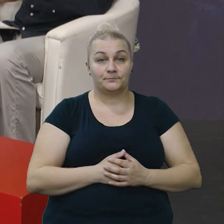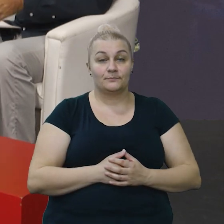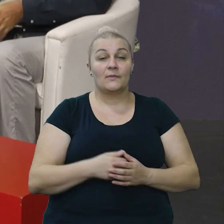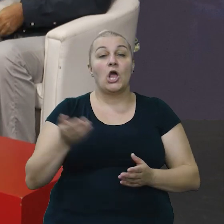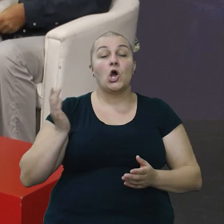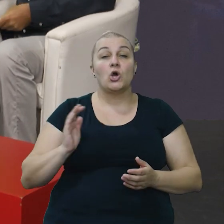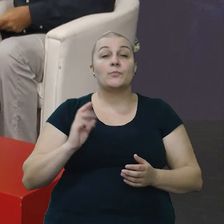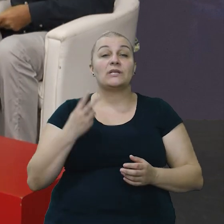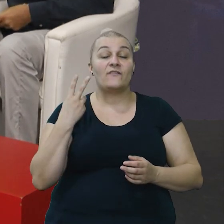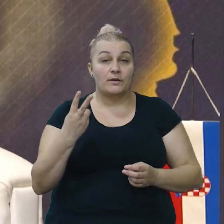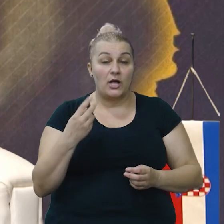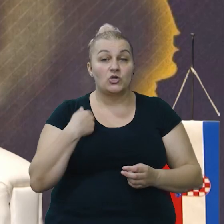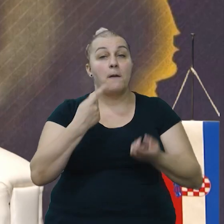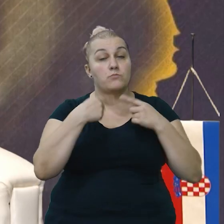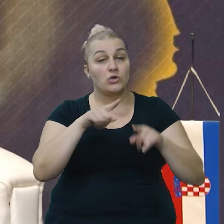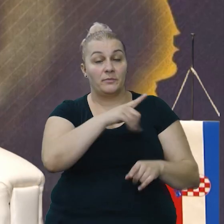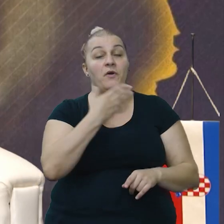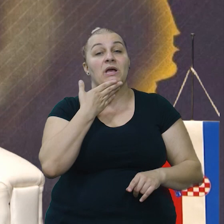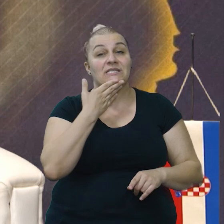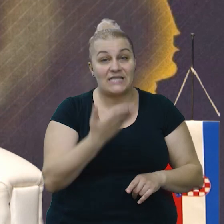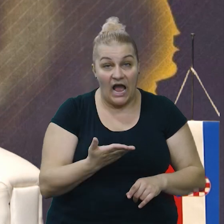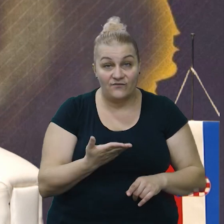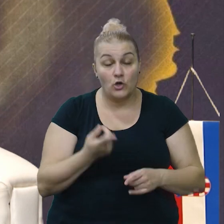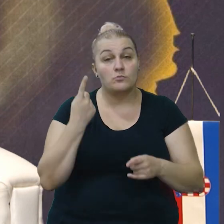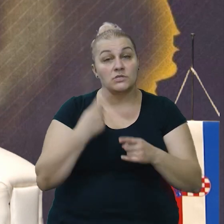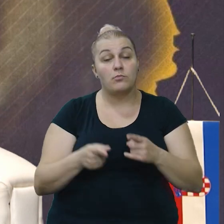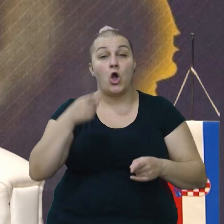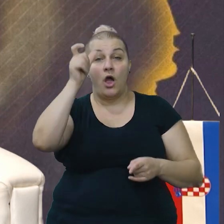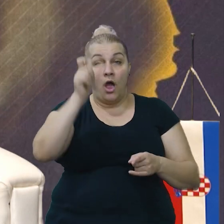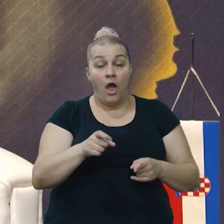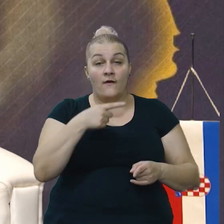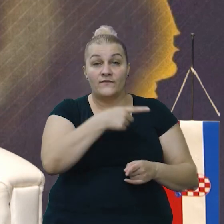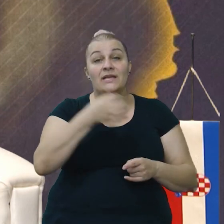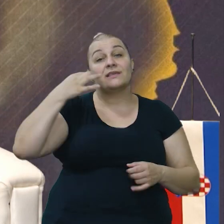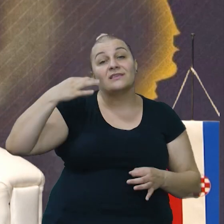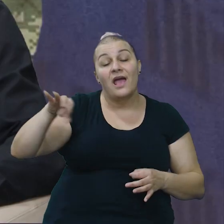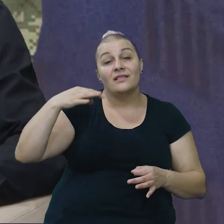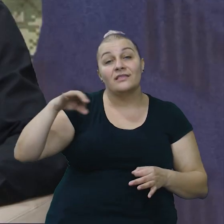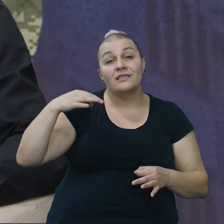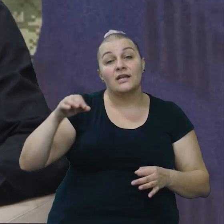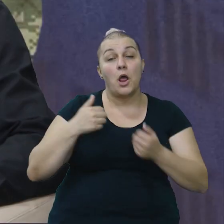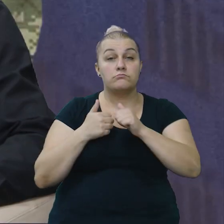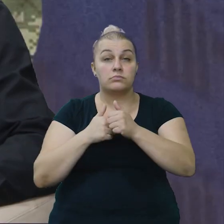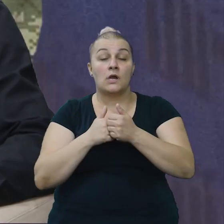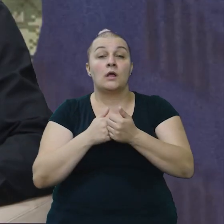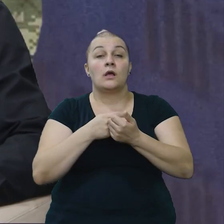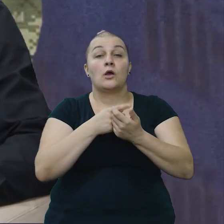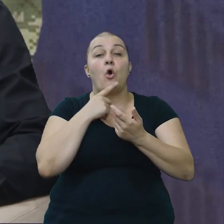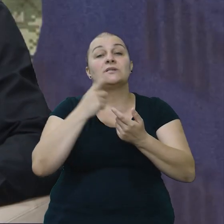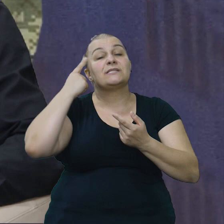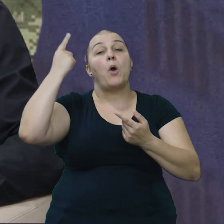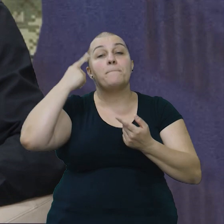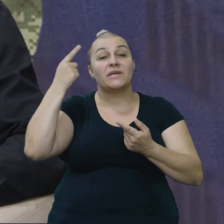Gospodine Vrbatoviću, ja vam posebno zahvalio, jer ste vi jedini, praktički, koji